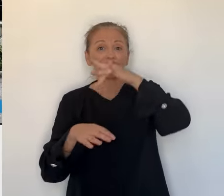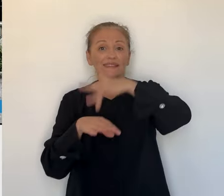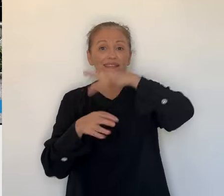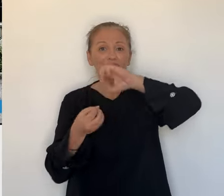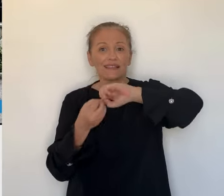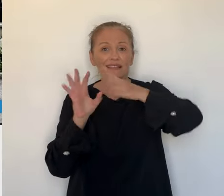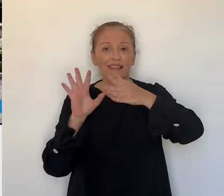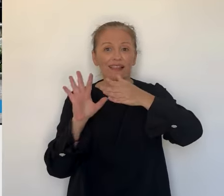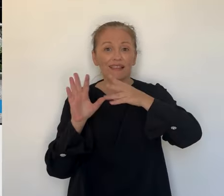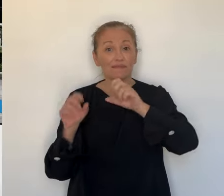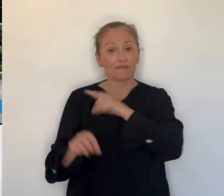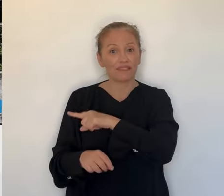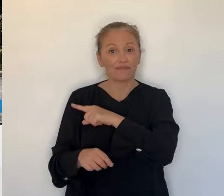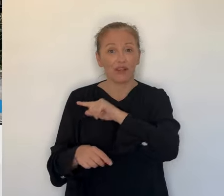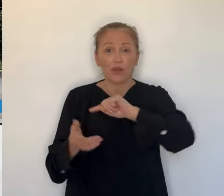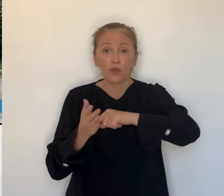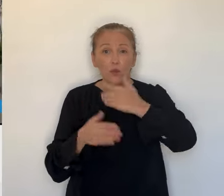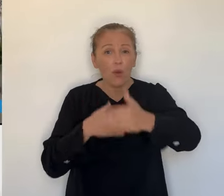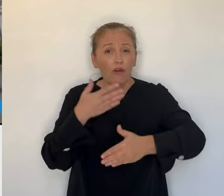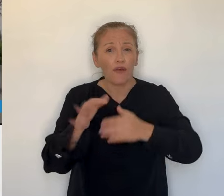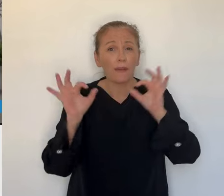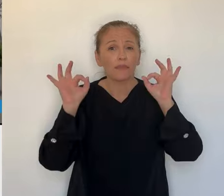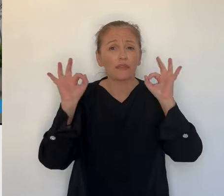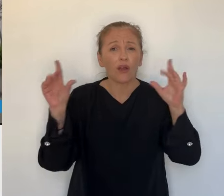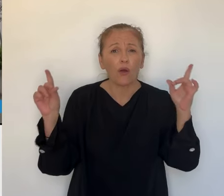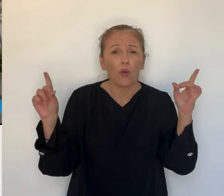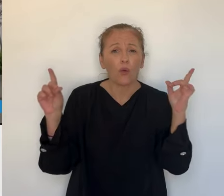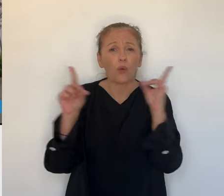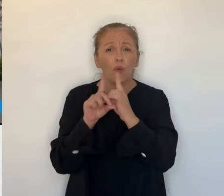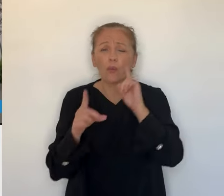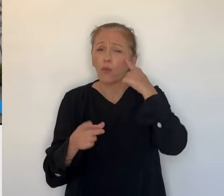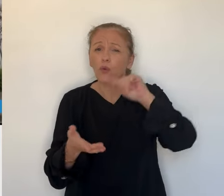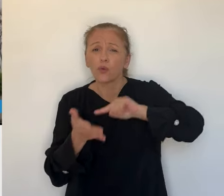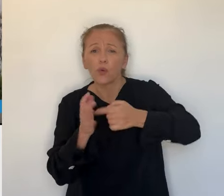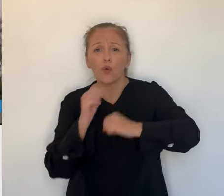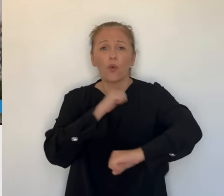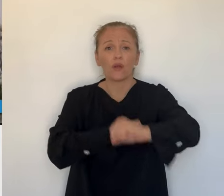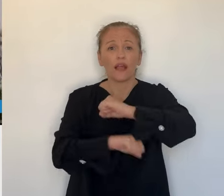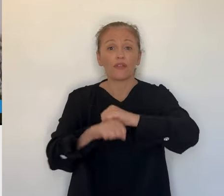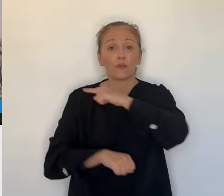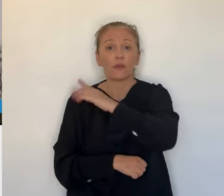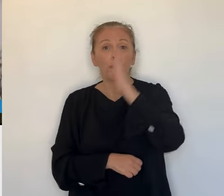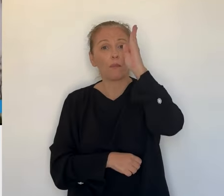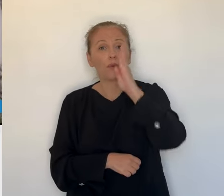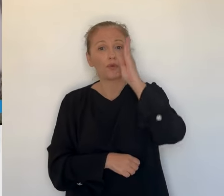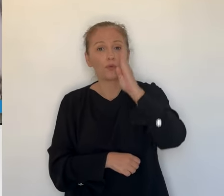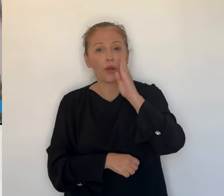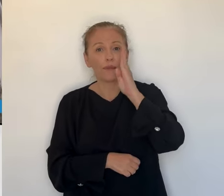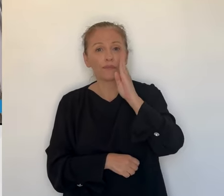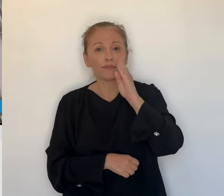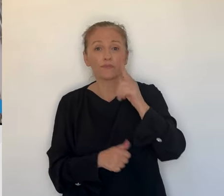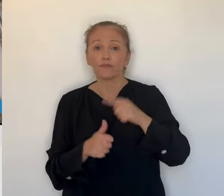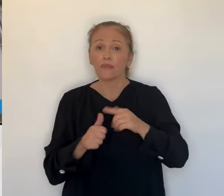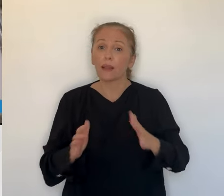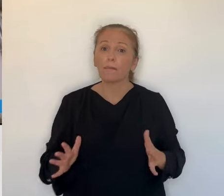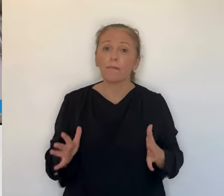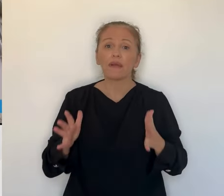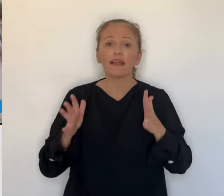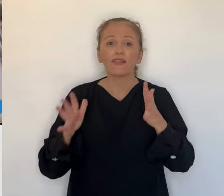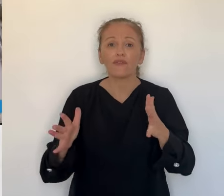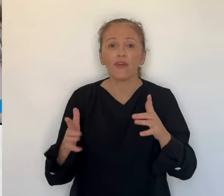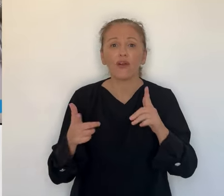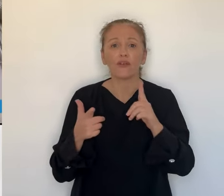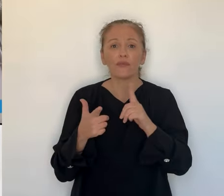République Emmanuel Macron ces dernières heures et l'officialisation serait en bonne voie. En attendant, car le délai est déjà très court et les contraintes financières et